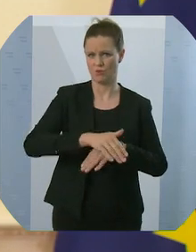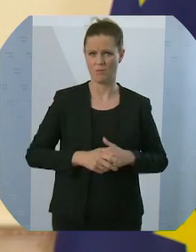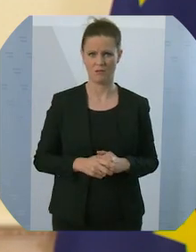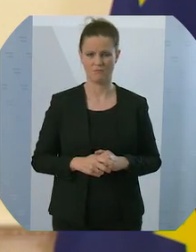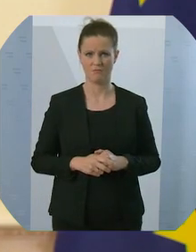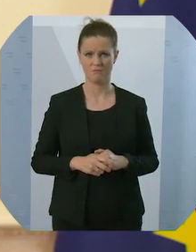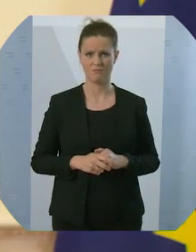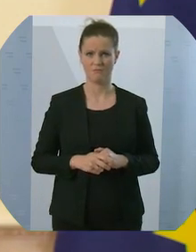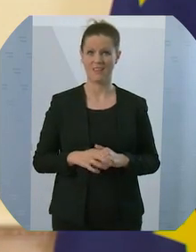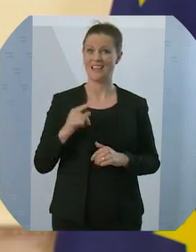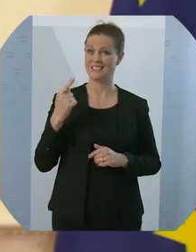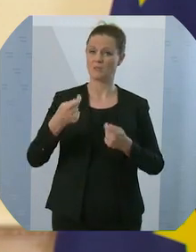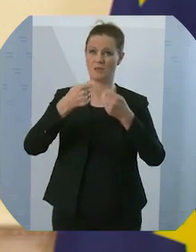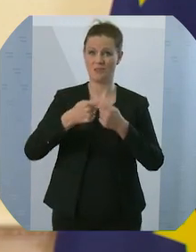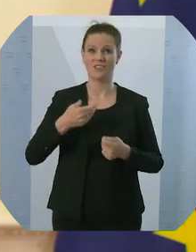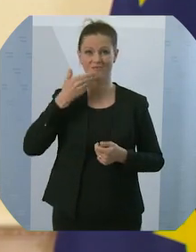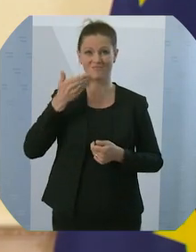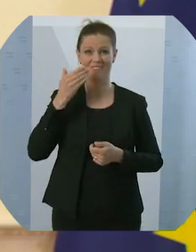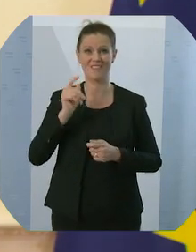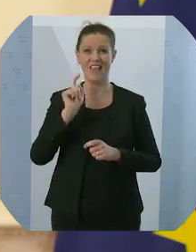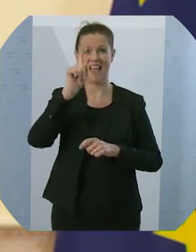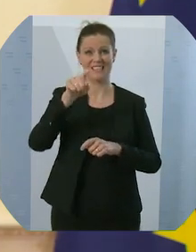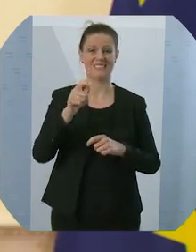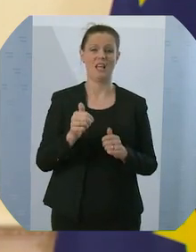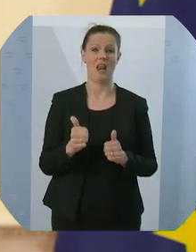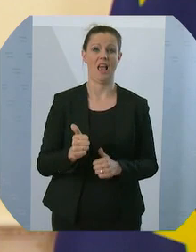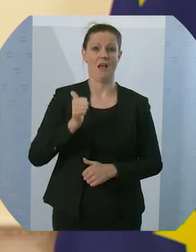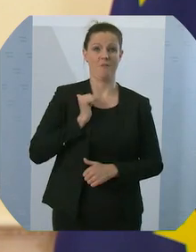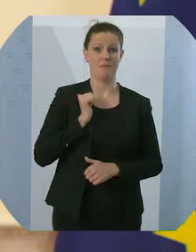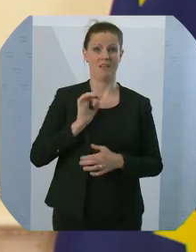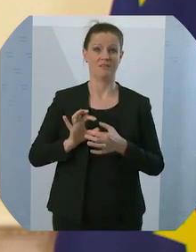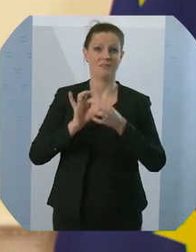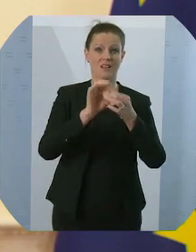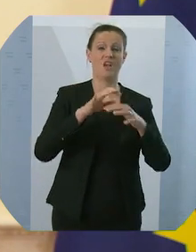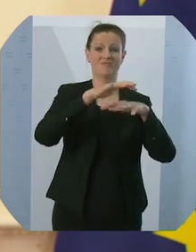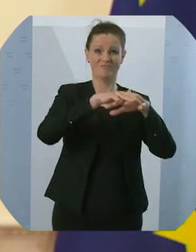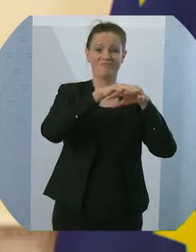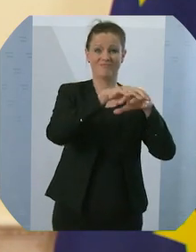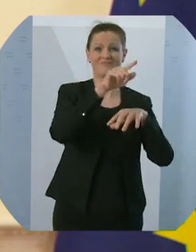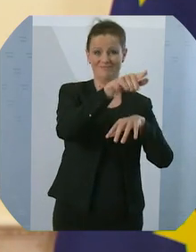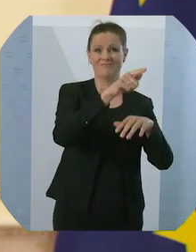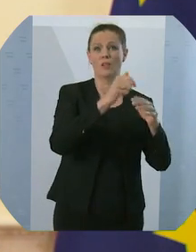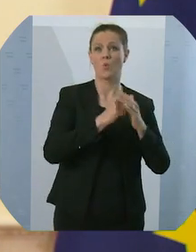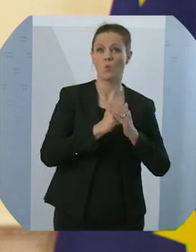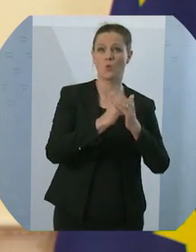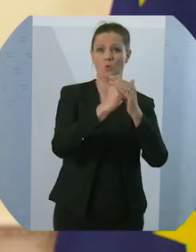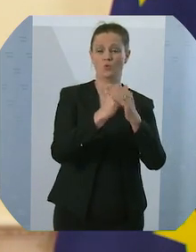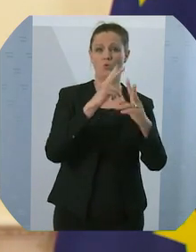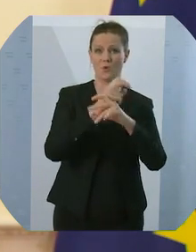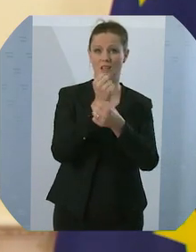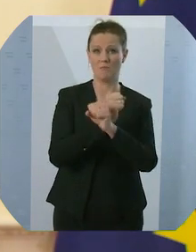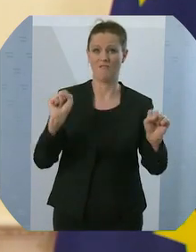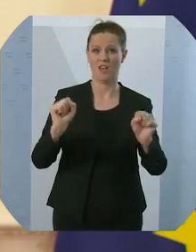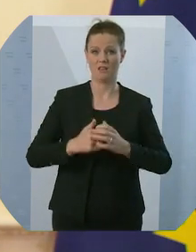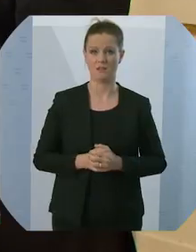tschechoslowakischen Exilarmee in Großbritannien seinen konkreten Beitrag zur Befreiung Österreichs geleistet. Und es wäre